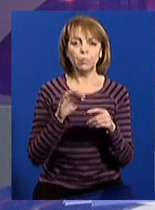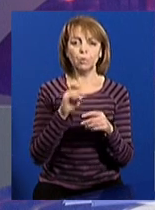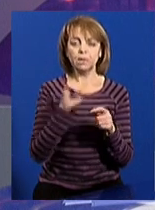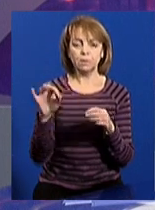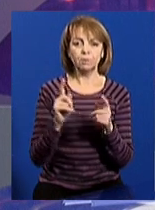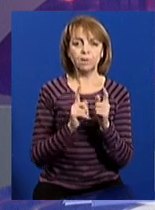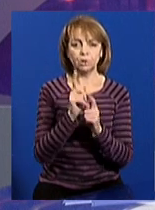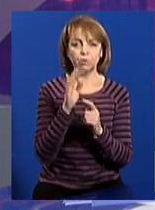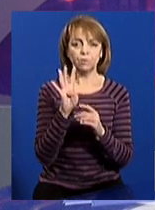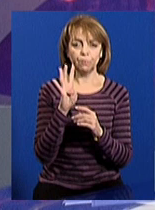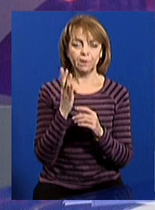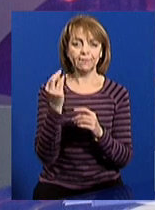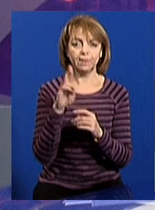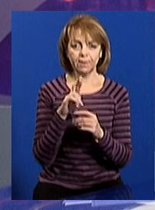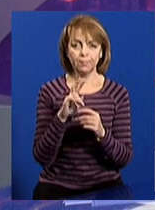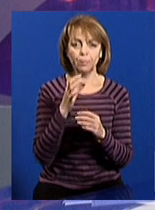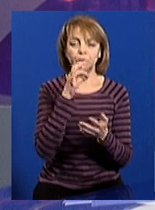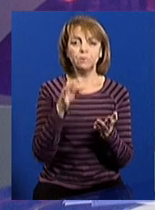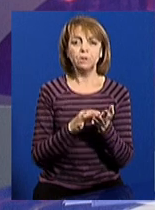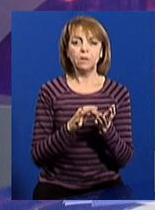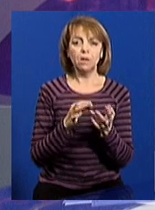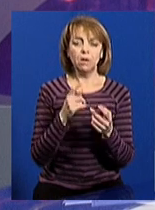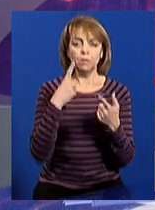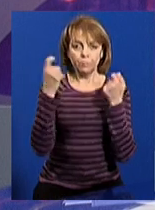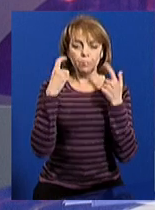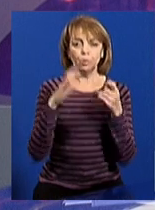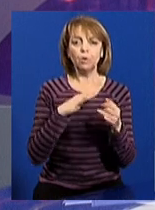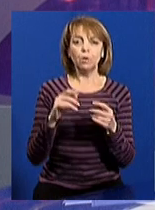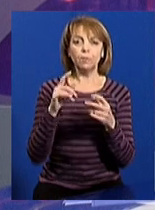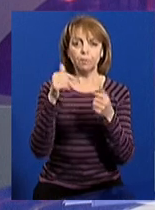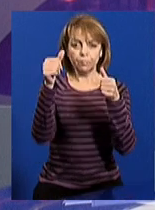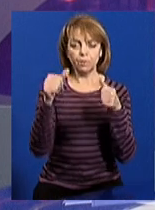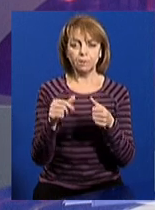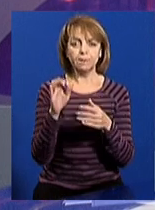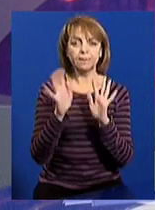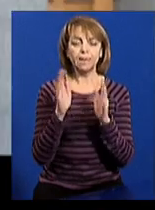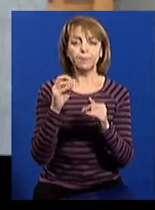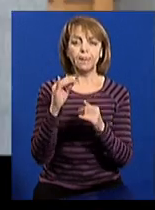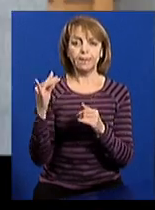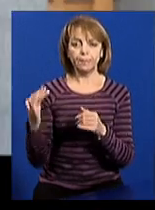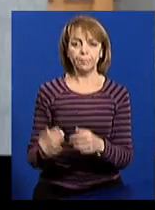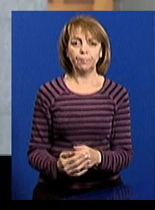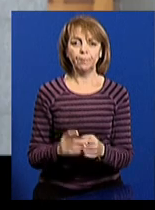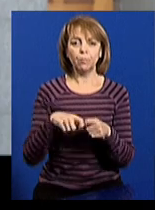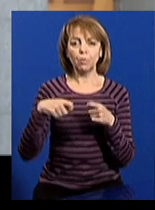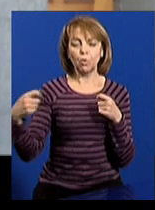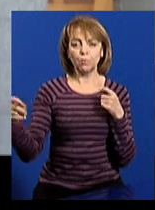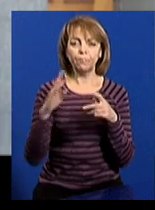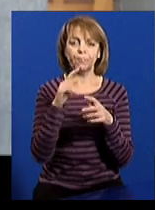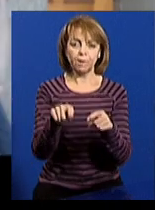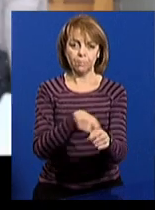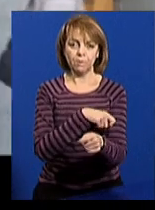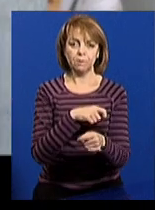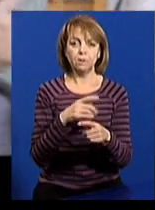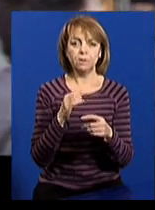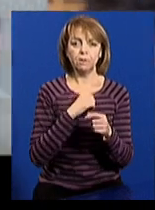мерія почала 4 квітня. Відповідні оголошення були опубліковані на сайті мерії. Протягом тривалого часу,